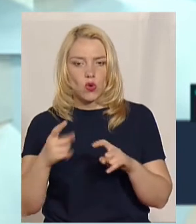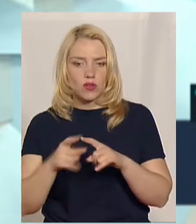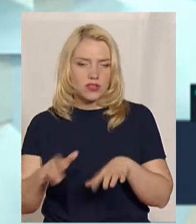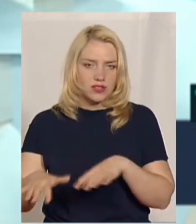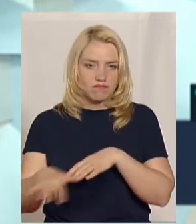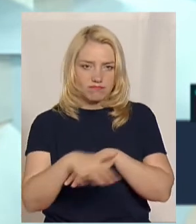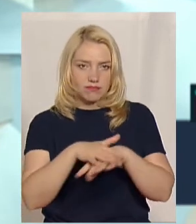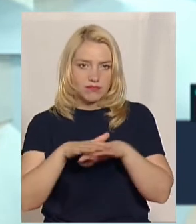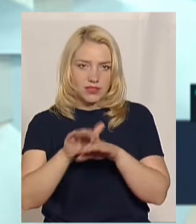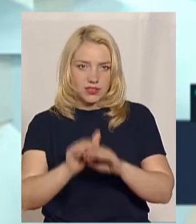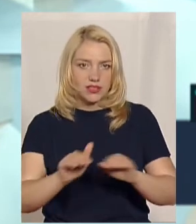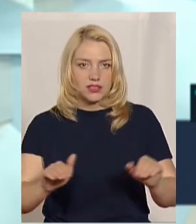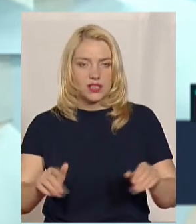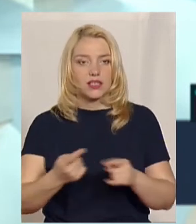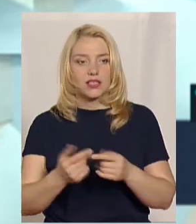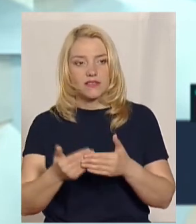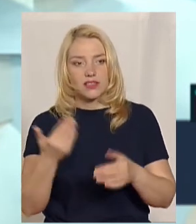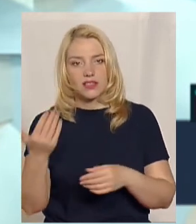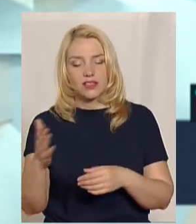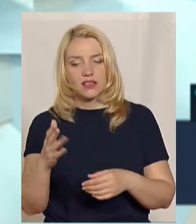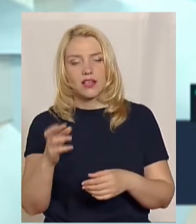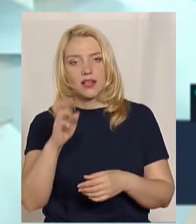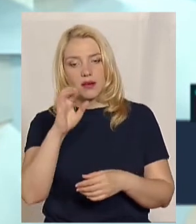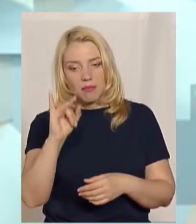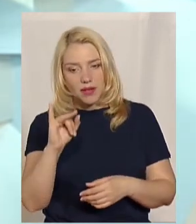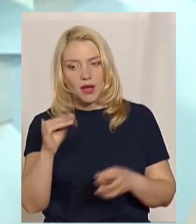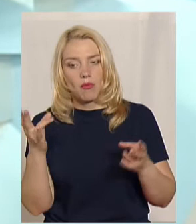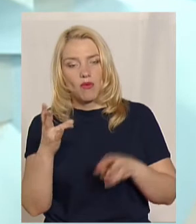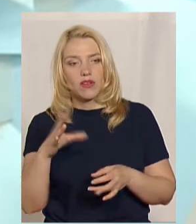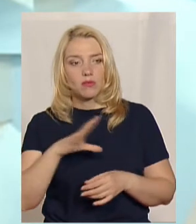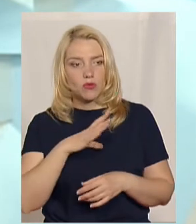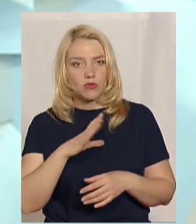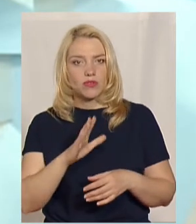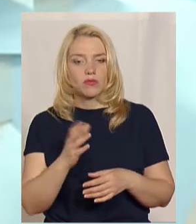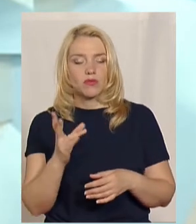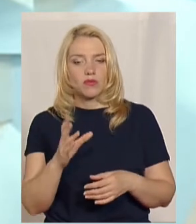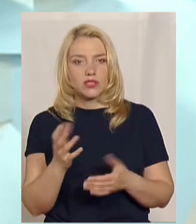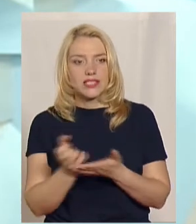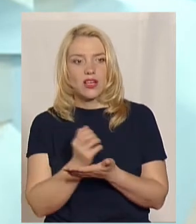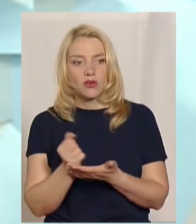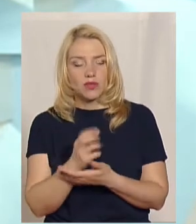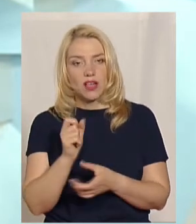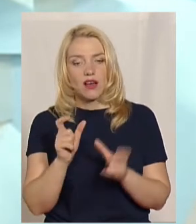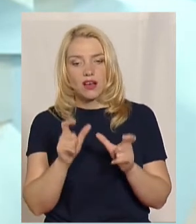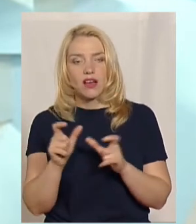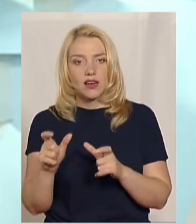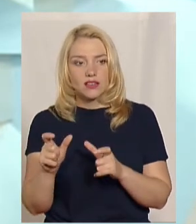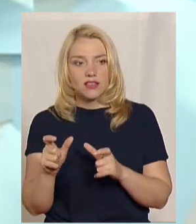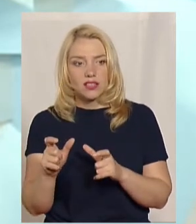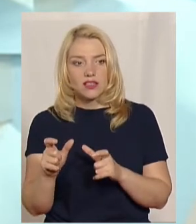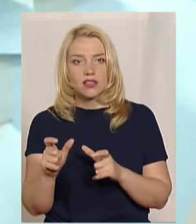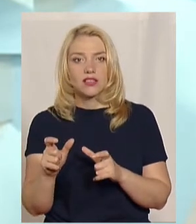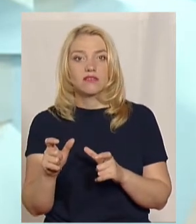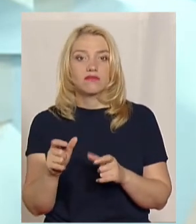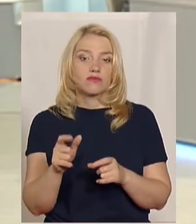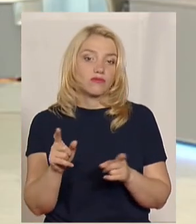маса дітей. Тобто, від них і мав бути заробіток. Але карантин, мабуть, добре, що був, бо якби не він, то ми ремонт